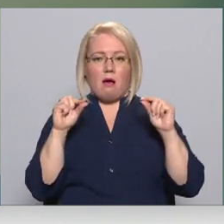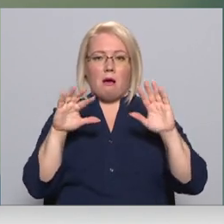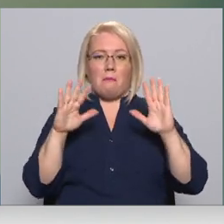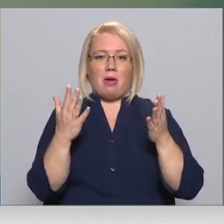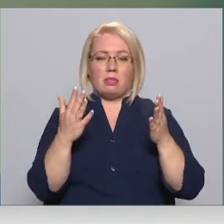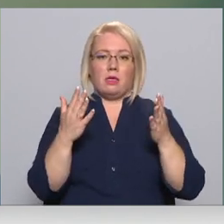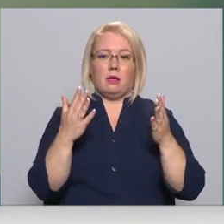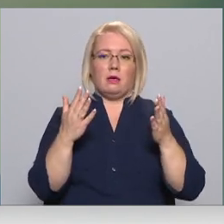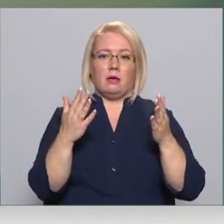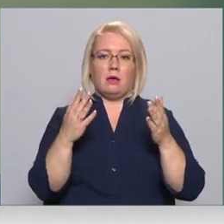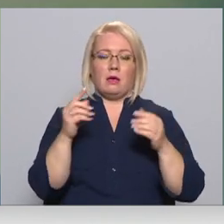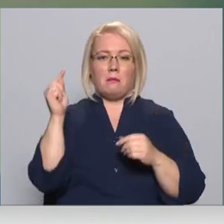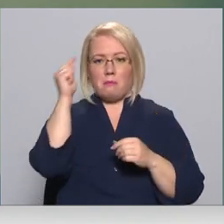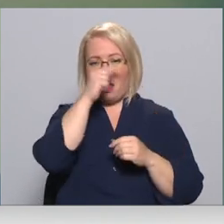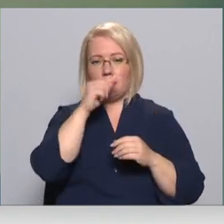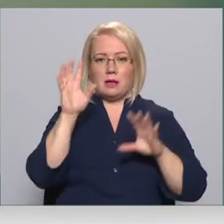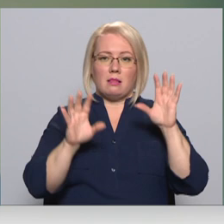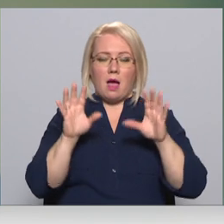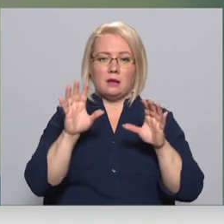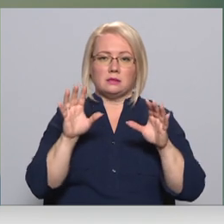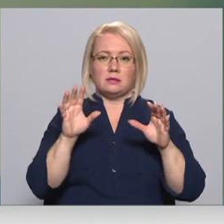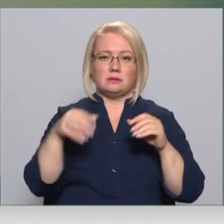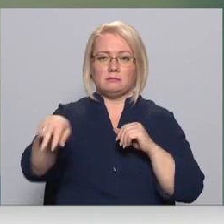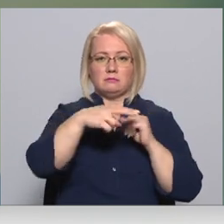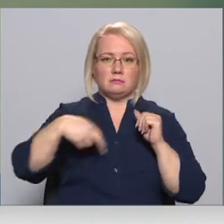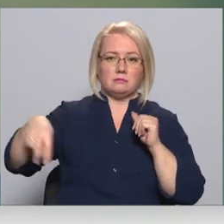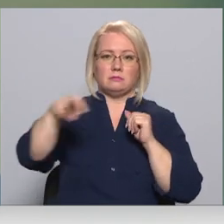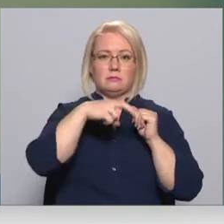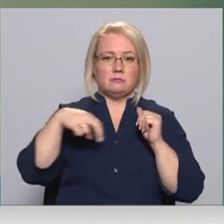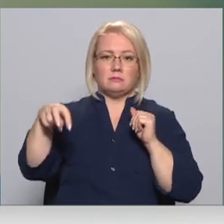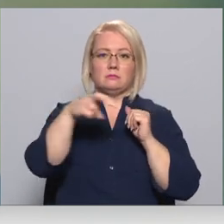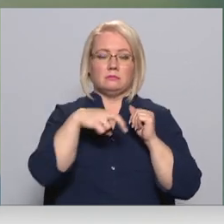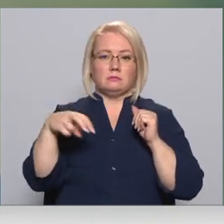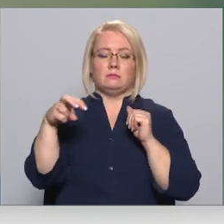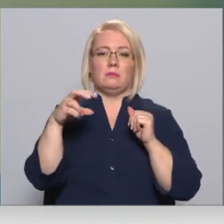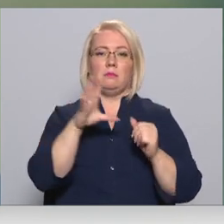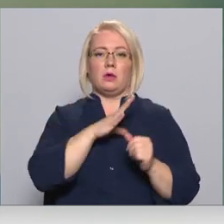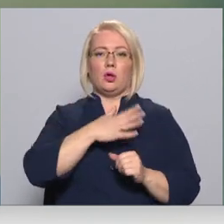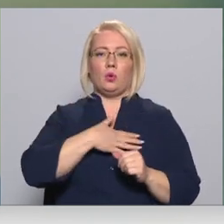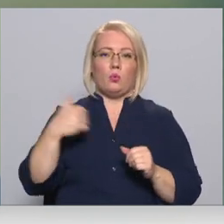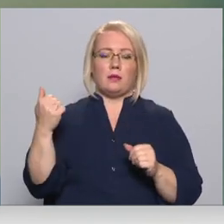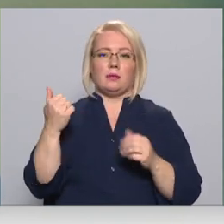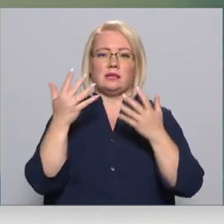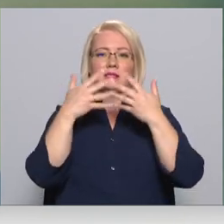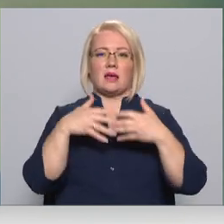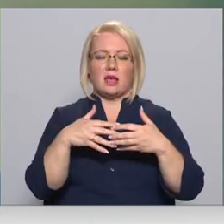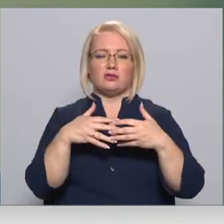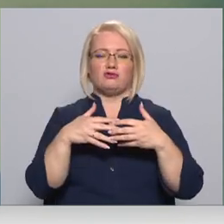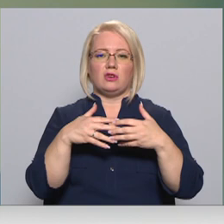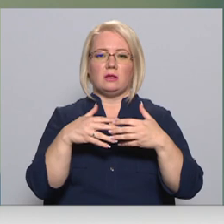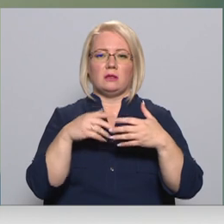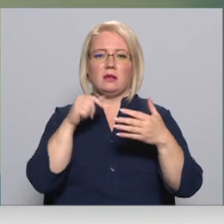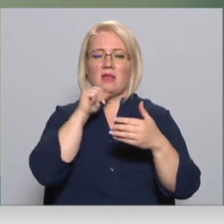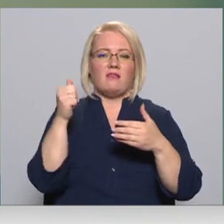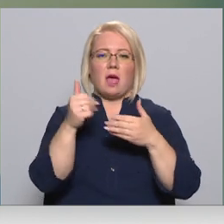savukārt melnējas pie viņa staigāja viņam apkārt un bija ļoti, ļoti sarežģīti viņam. Patiesībā